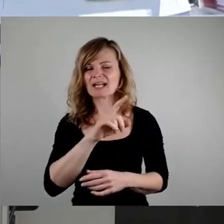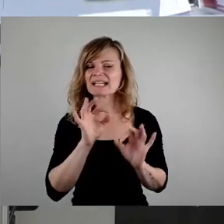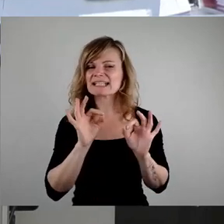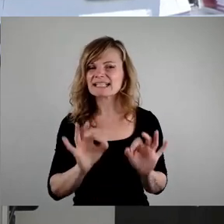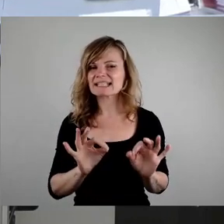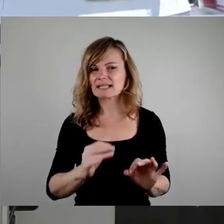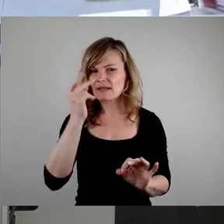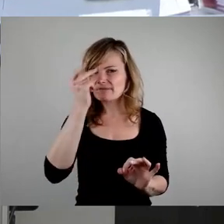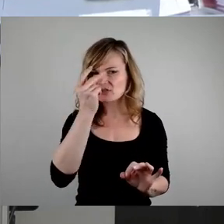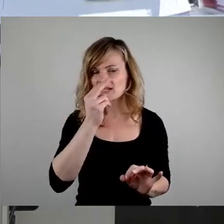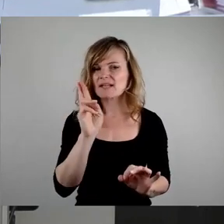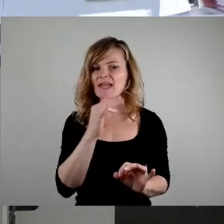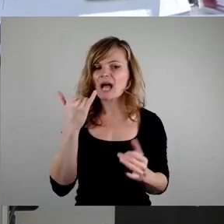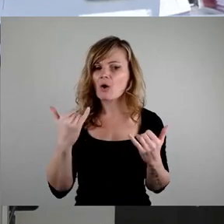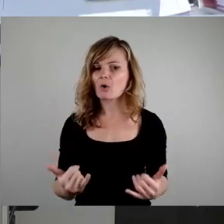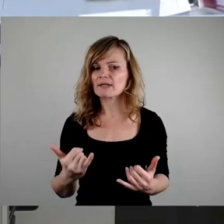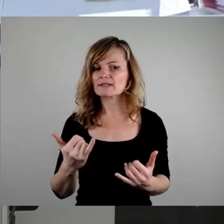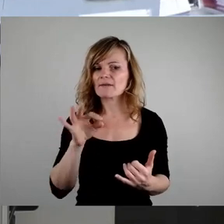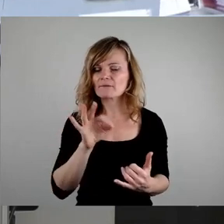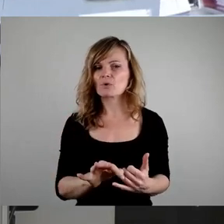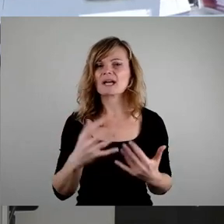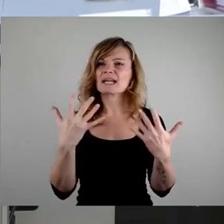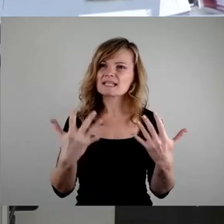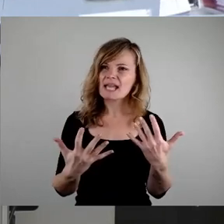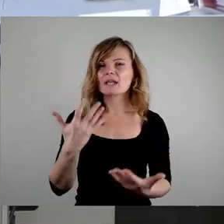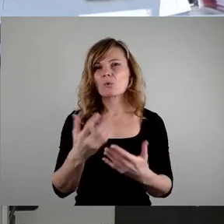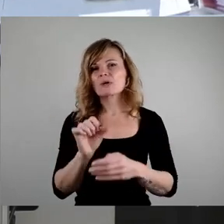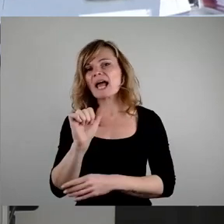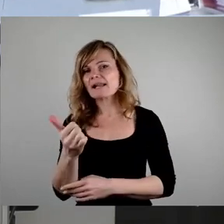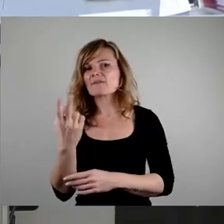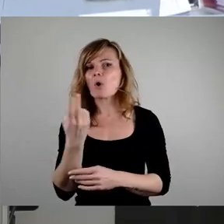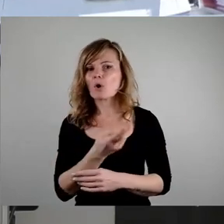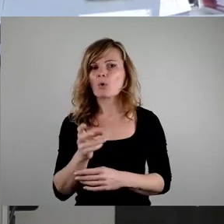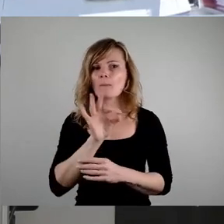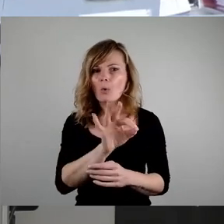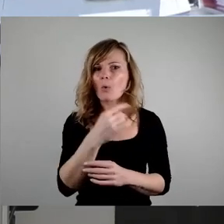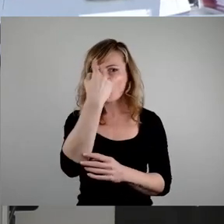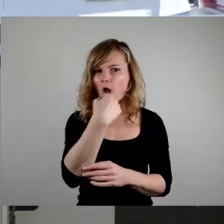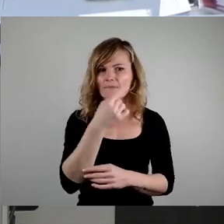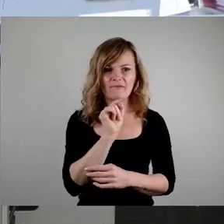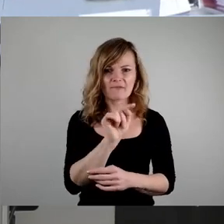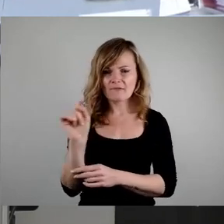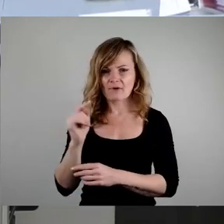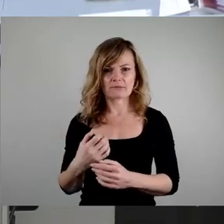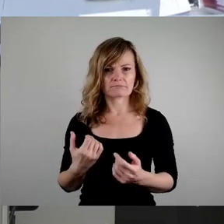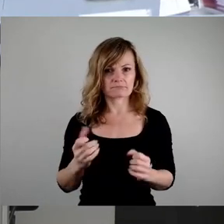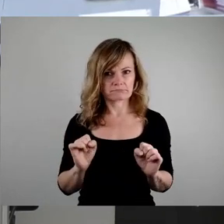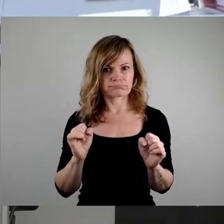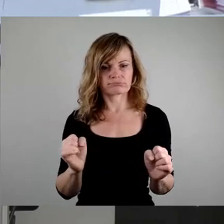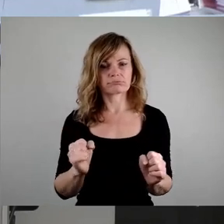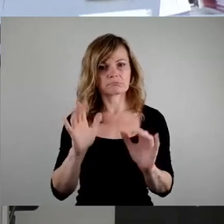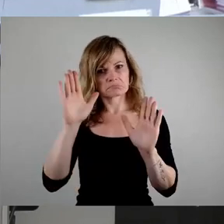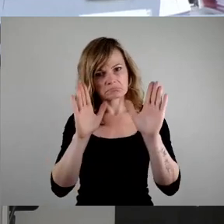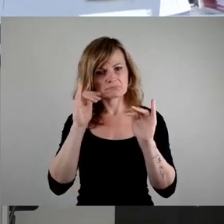heute für die 10 beziehungsweise 11 Euro pro Kopf einsetzt, muss notgedrungen, weil sonst würde es ja eine Kürzung